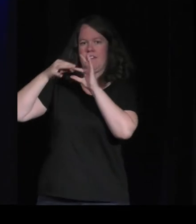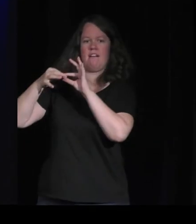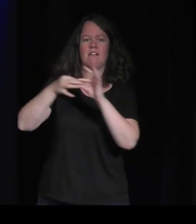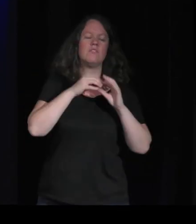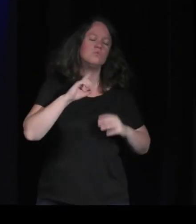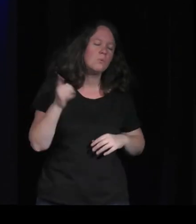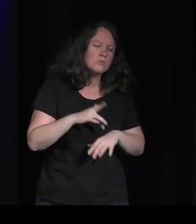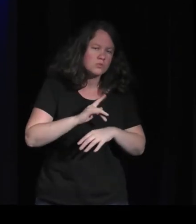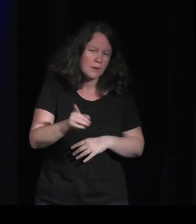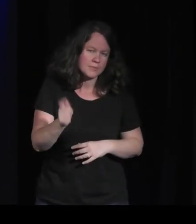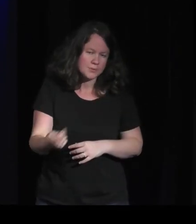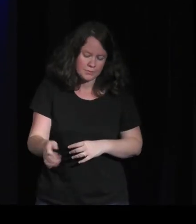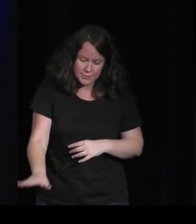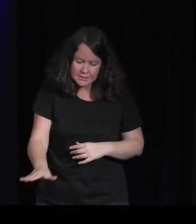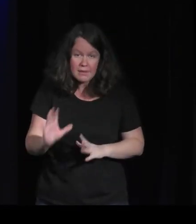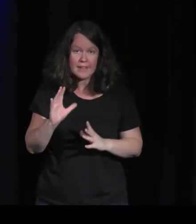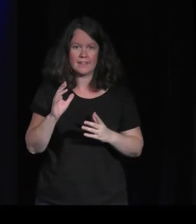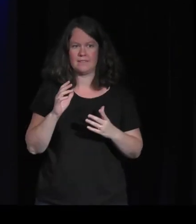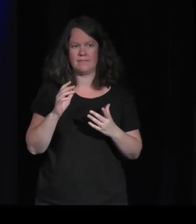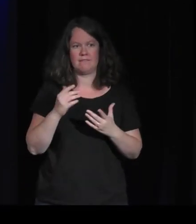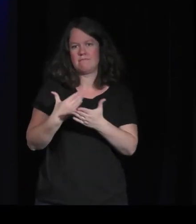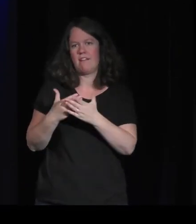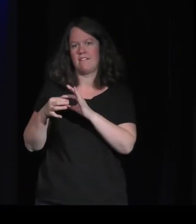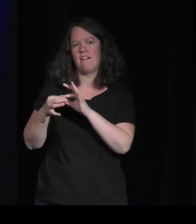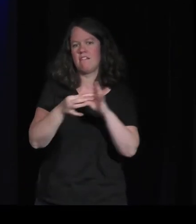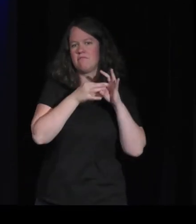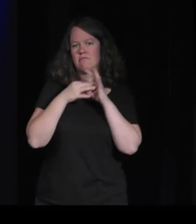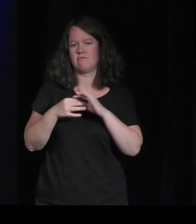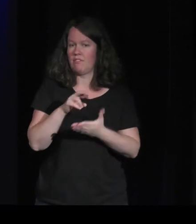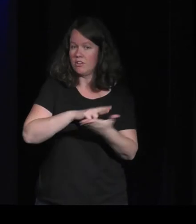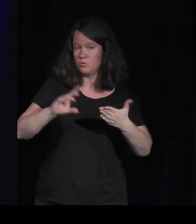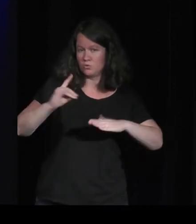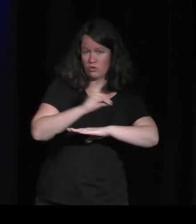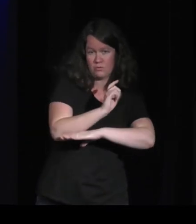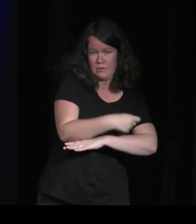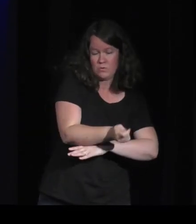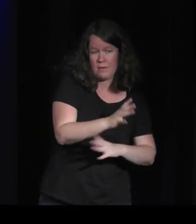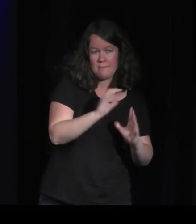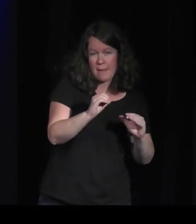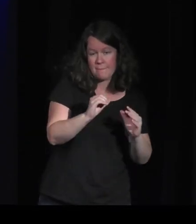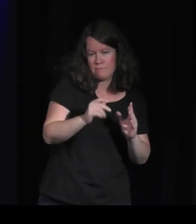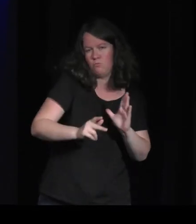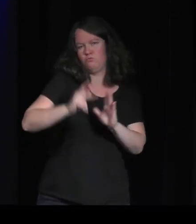Mais il y a quand même toujours beaucoup de liens qui vont au-delà de la Dordogne et qui permettent de créer